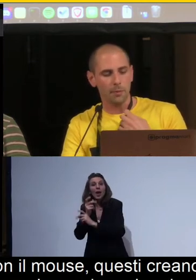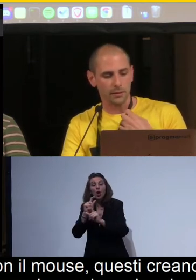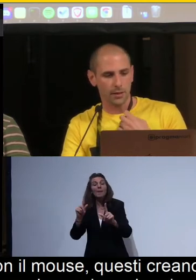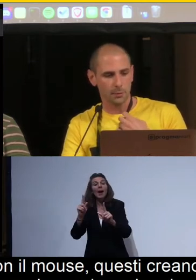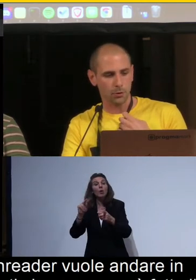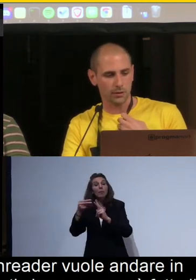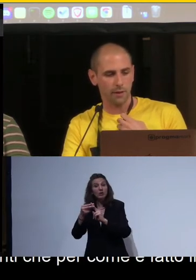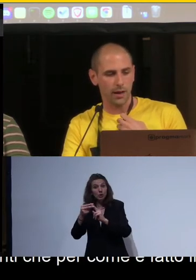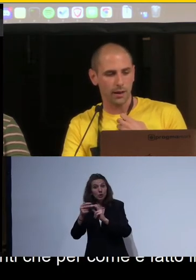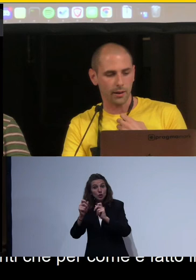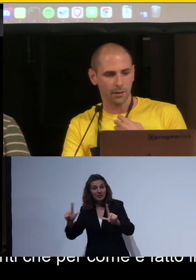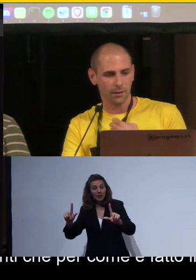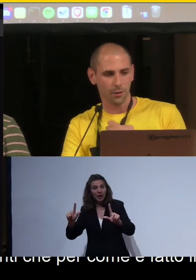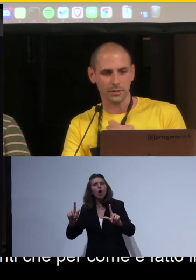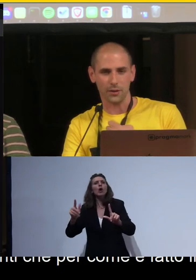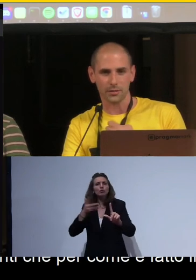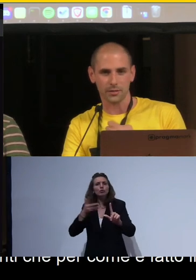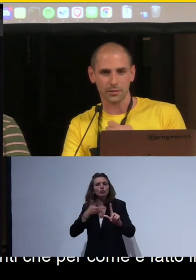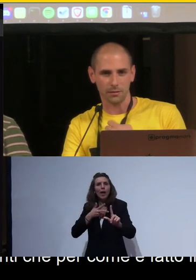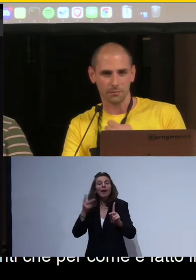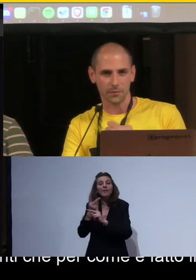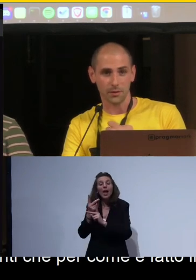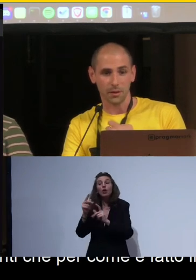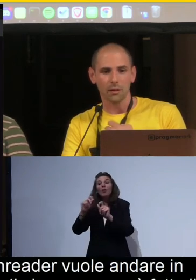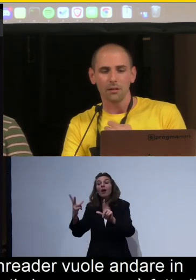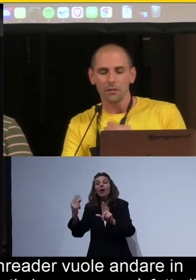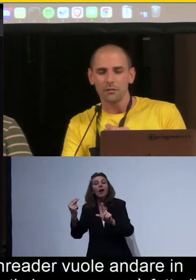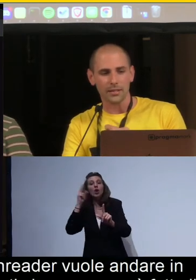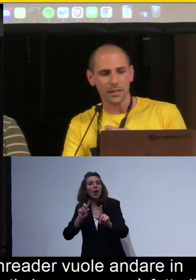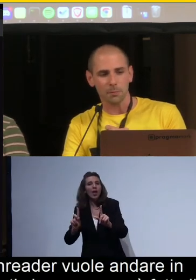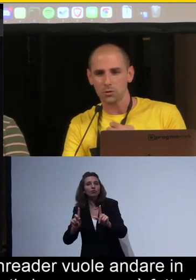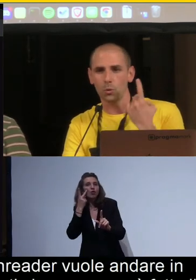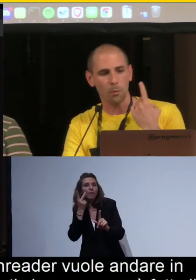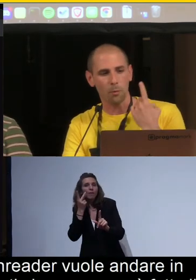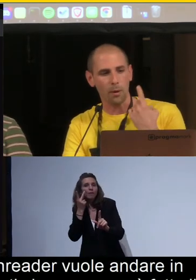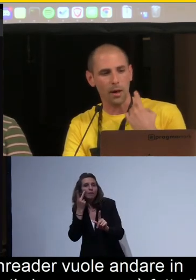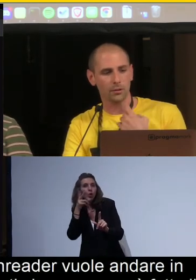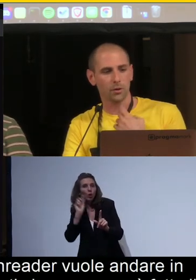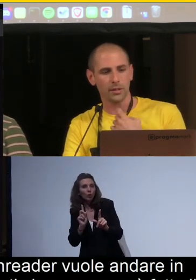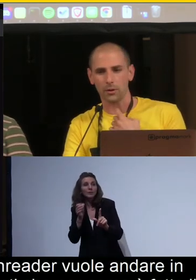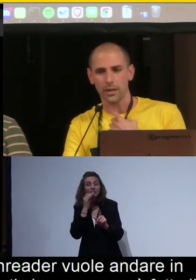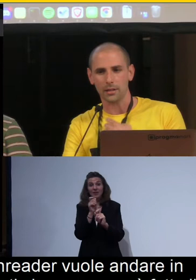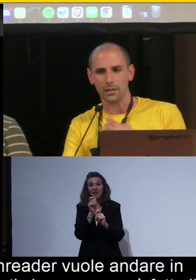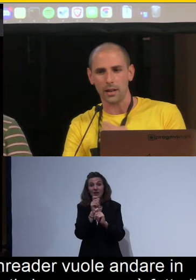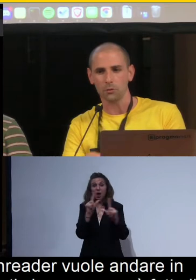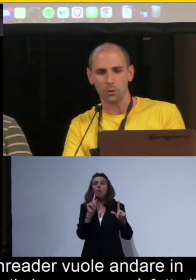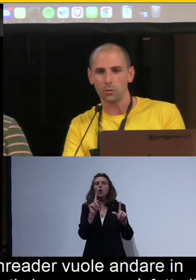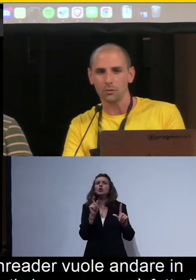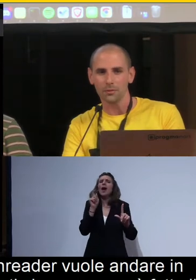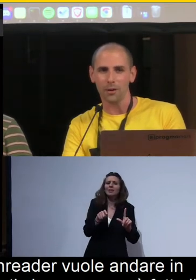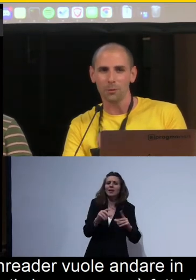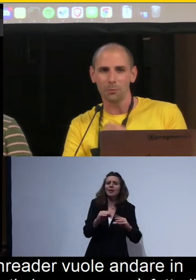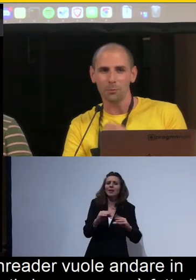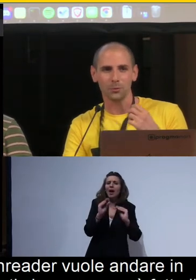probabilmente si possono attivare questa finestra, finestra che spesso con un comando ti riporta la slide numero